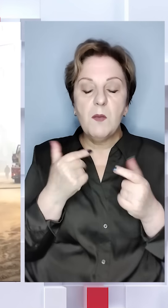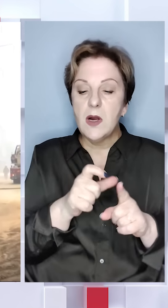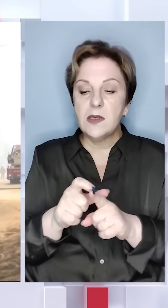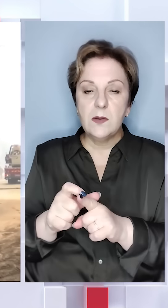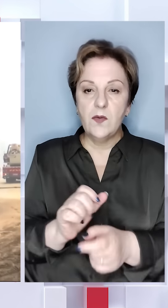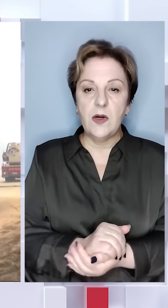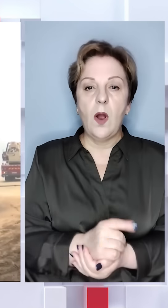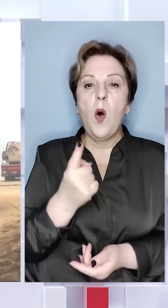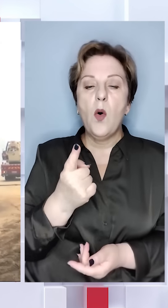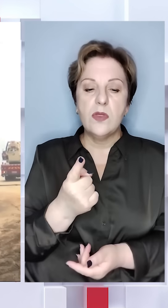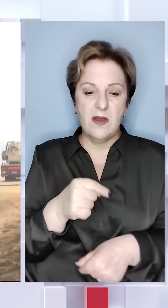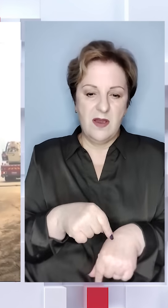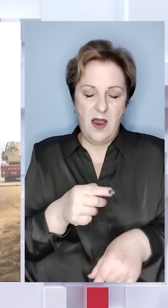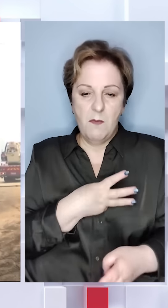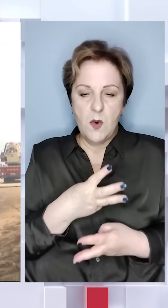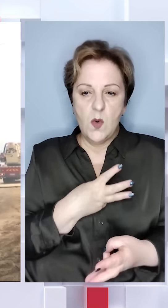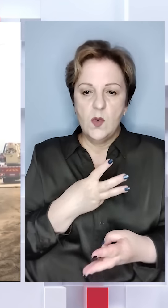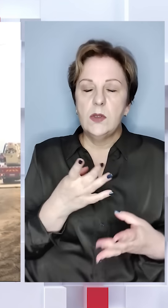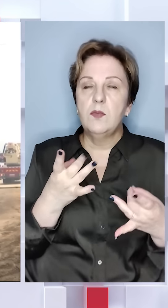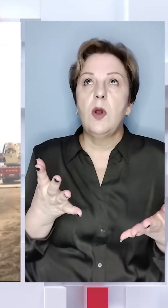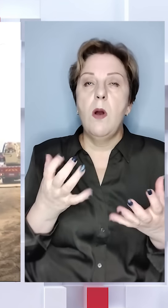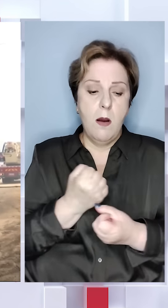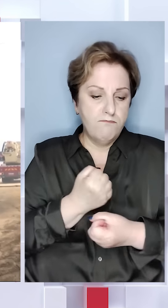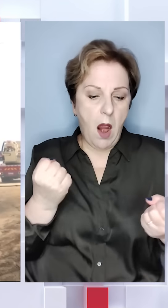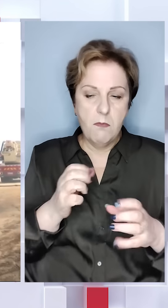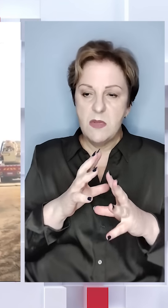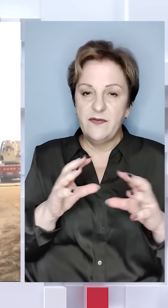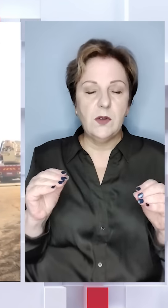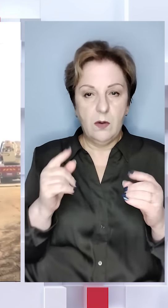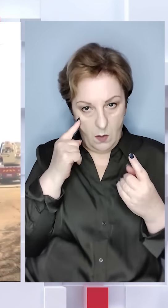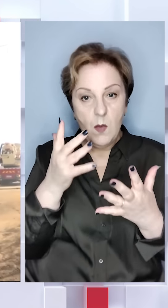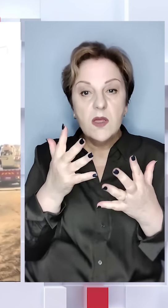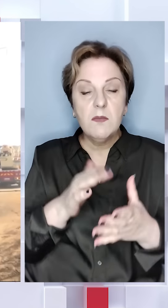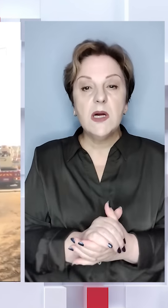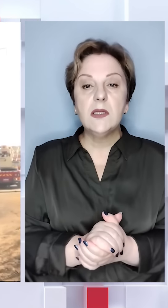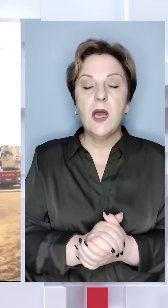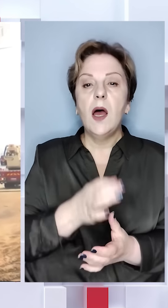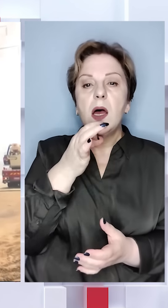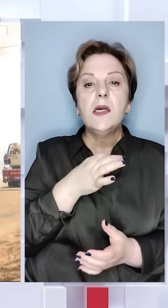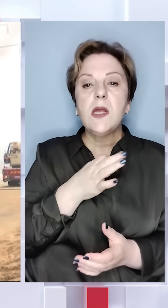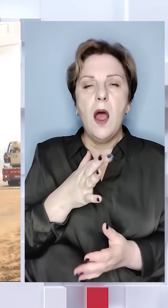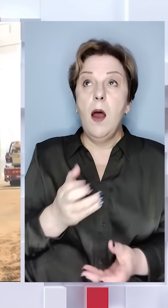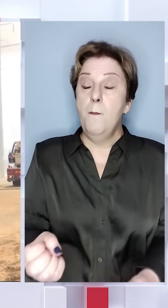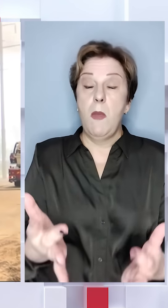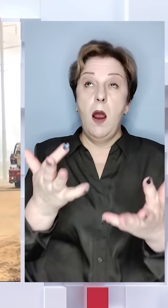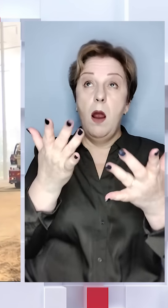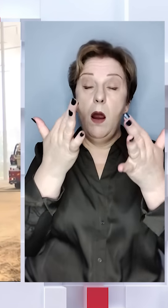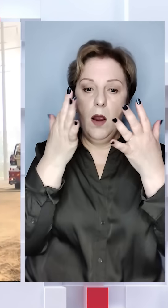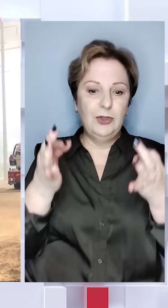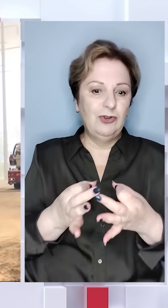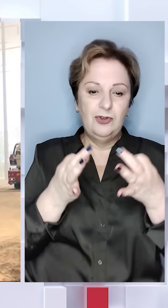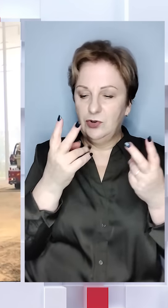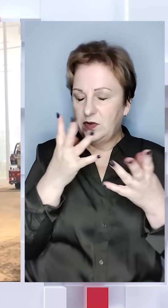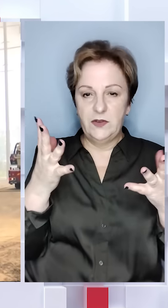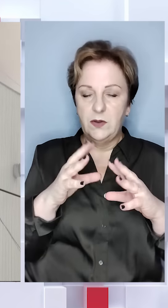просто слов. Вагні емоції. Просто бам і все. Понимаєте? Аж пить, глаза і